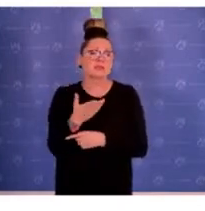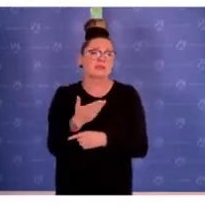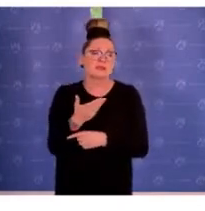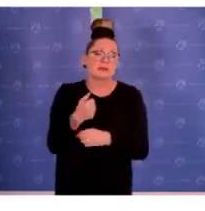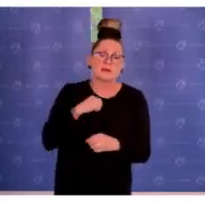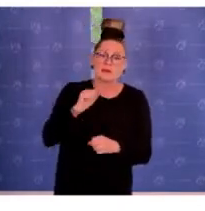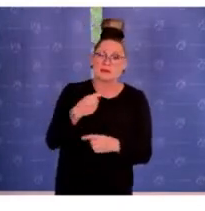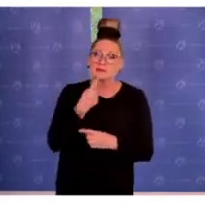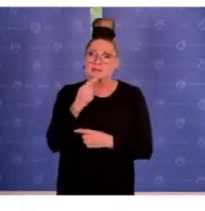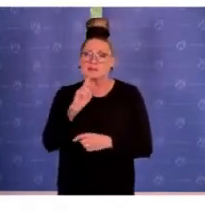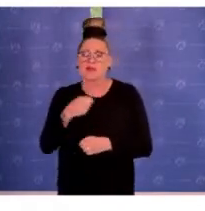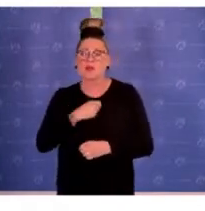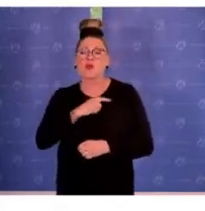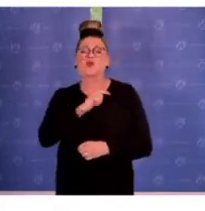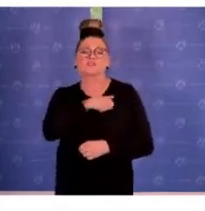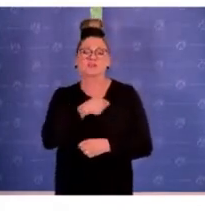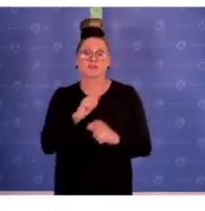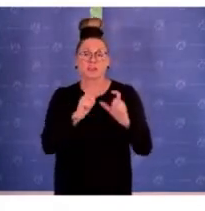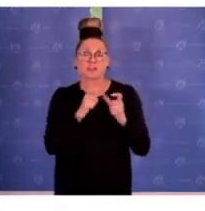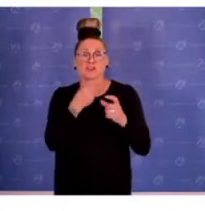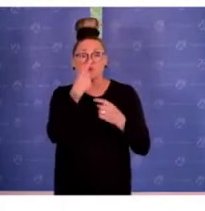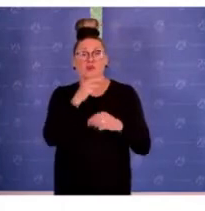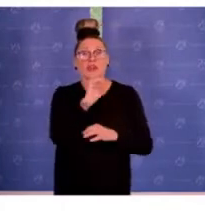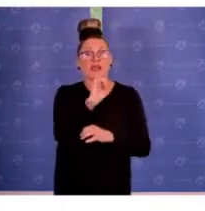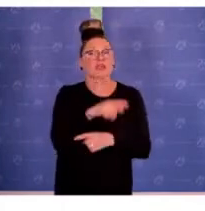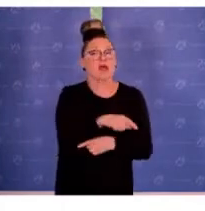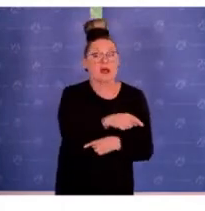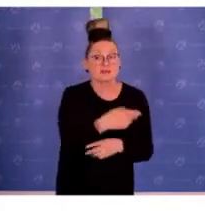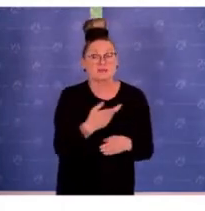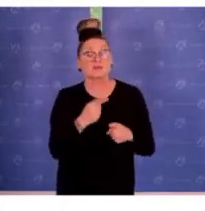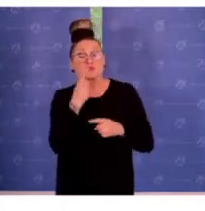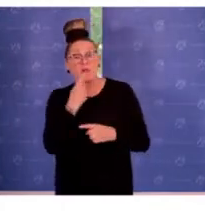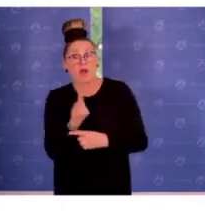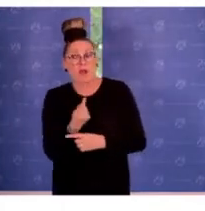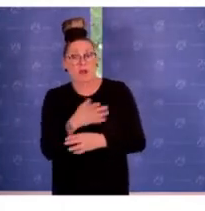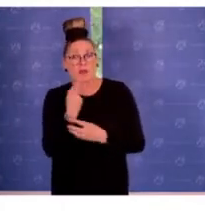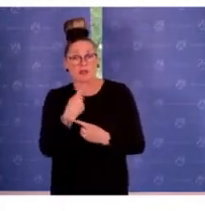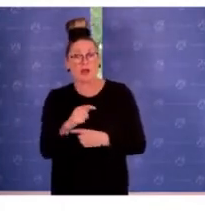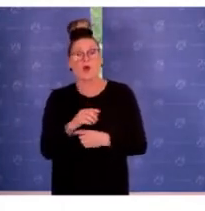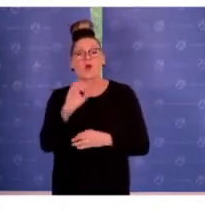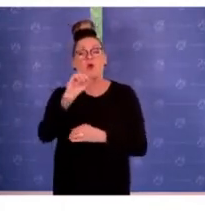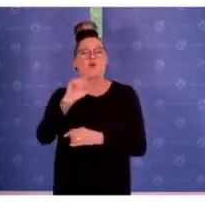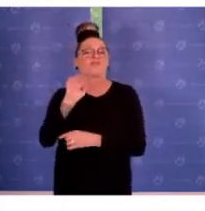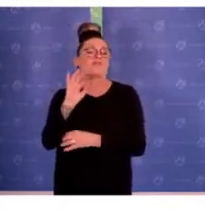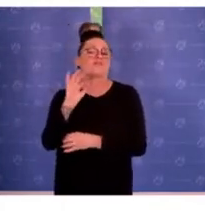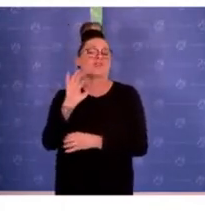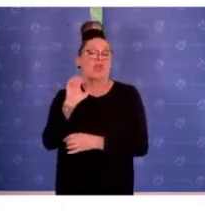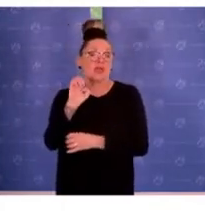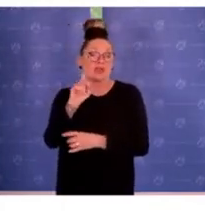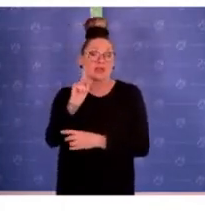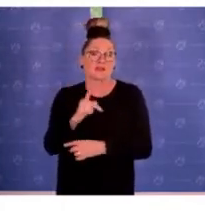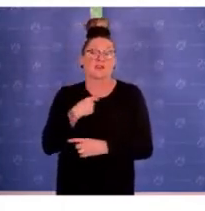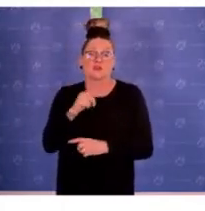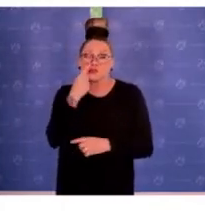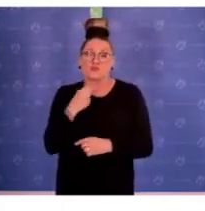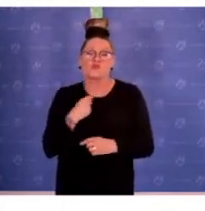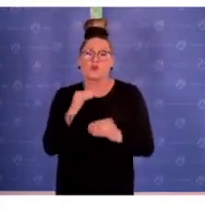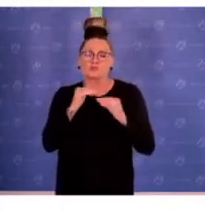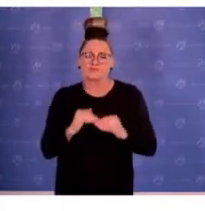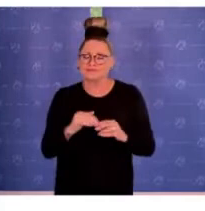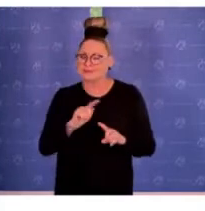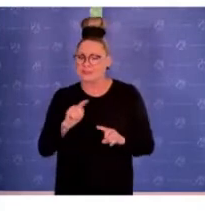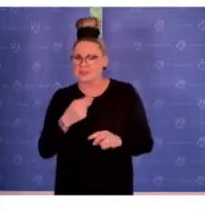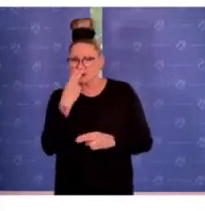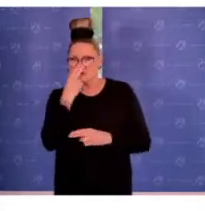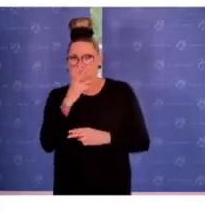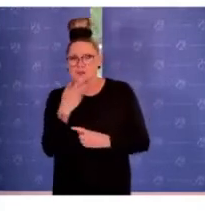der Zivilgesellschaft, nicht nur von RIAS, sondern auch ganz besonders auch von OFFEC, nicht zu klein einschätzen. Es geht ja am